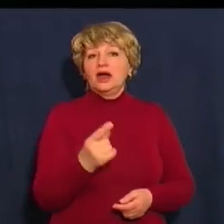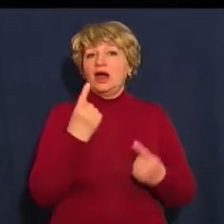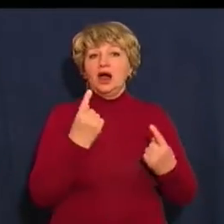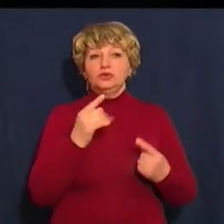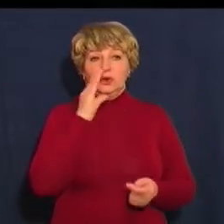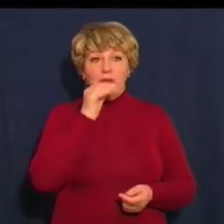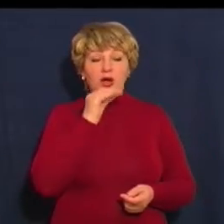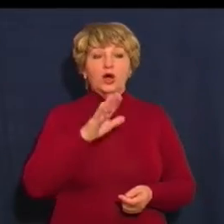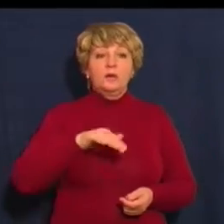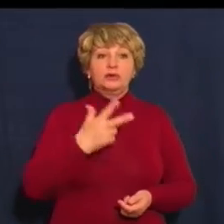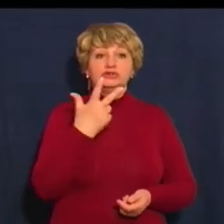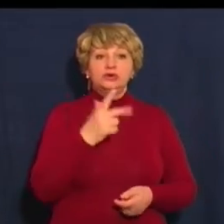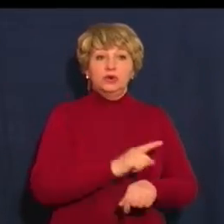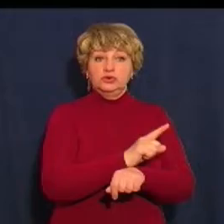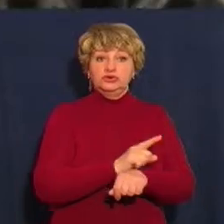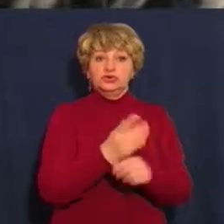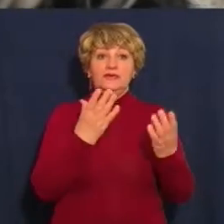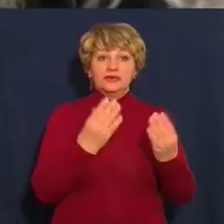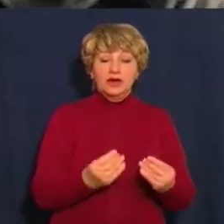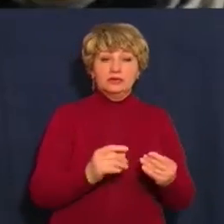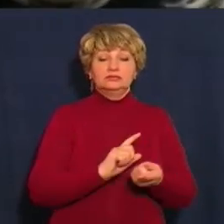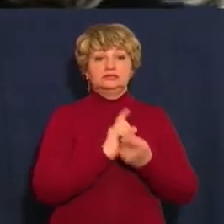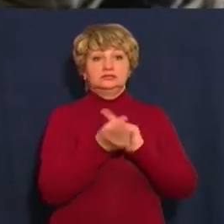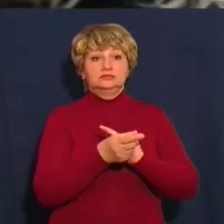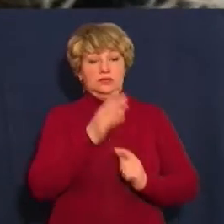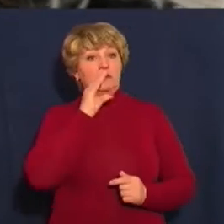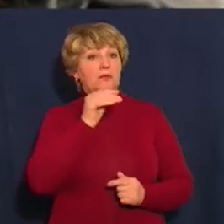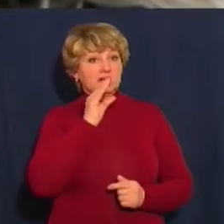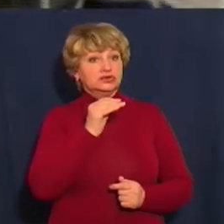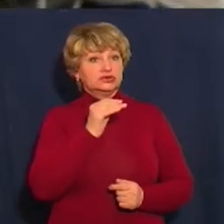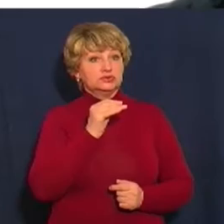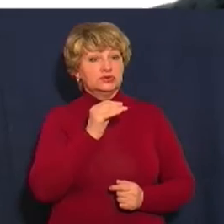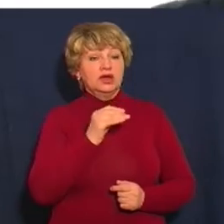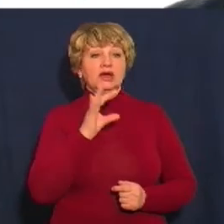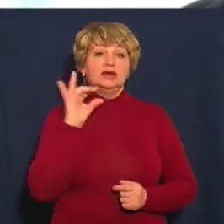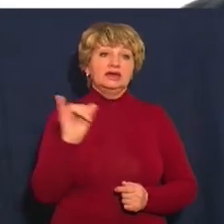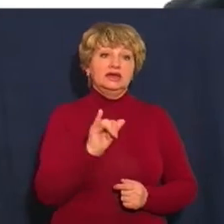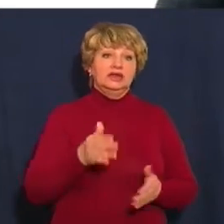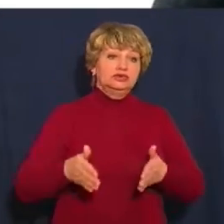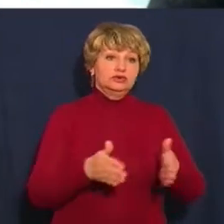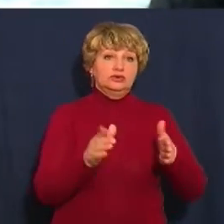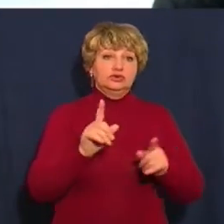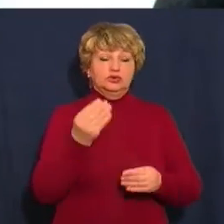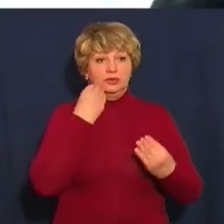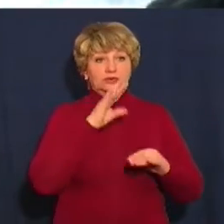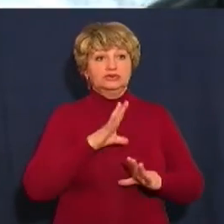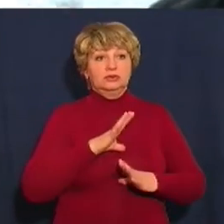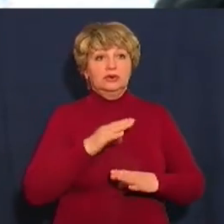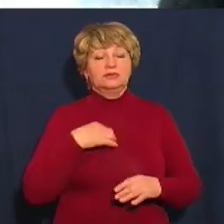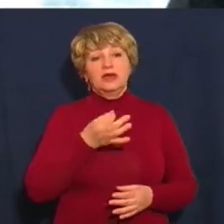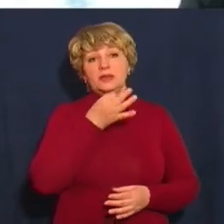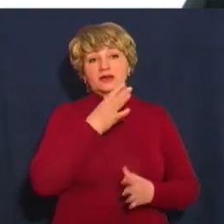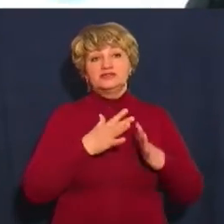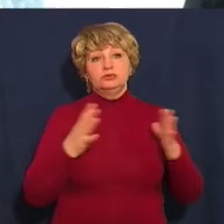3 годин дня виїжджають туди маршрутки, якщо б дороги, звісно, трошки кращі були. Мені б хотілося бачити більше тролейбусів, але